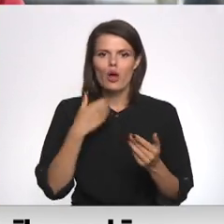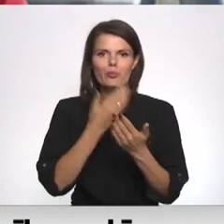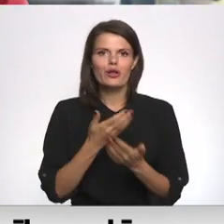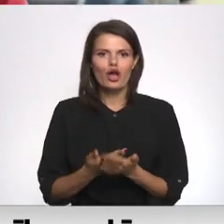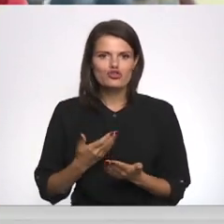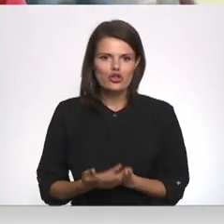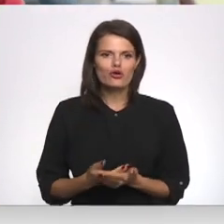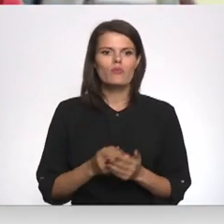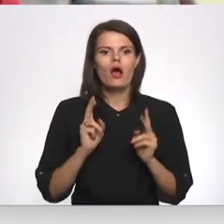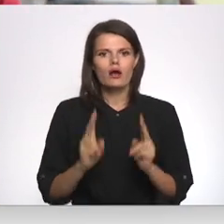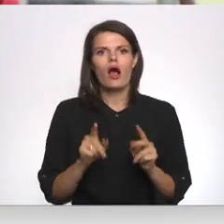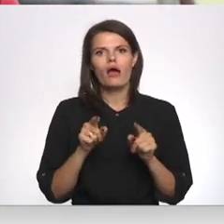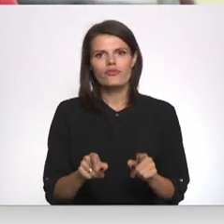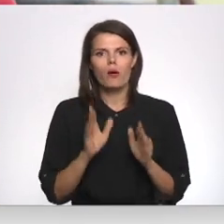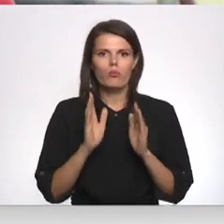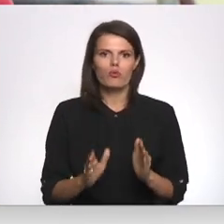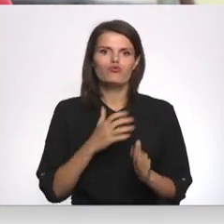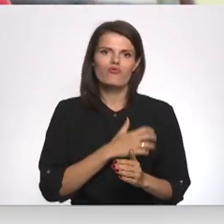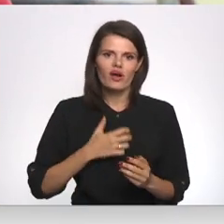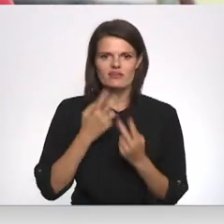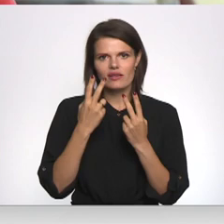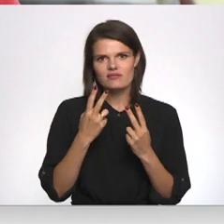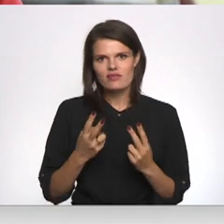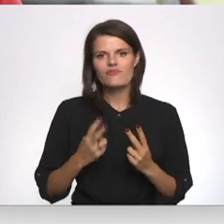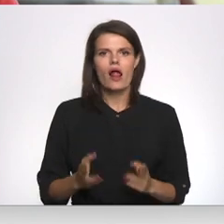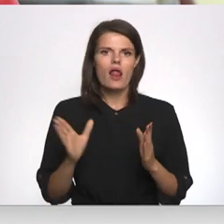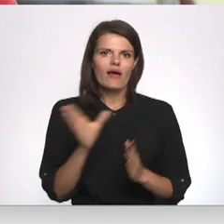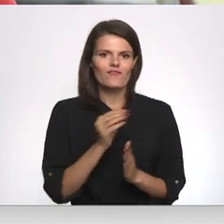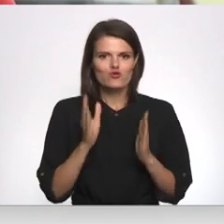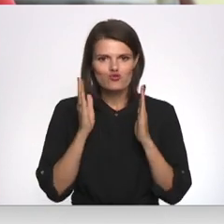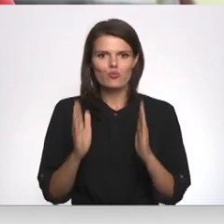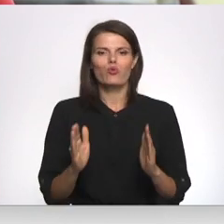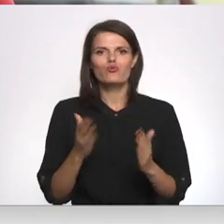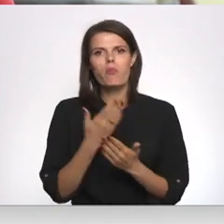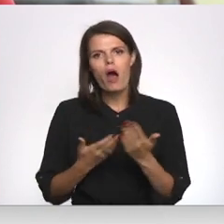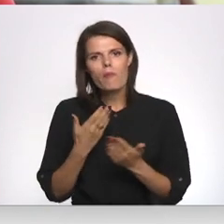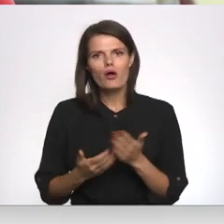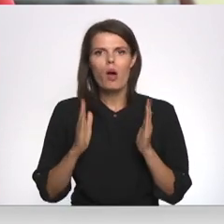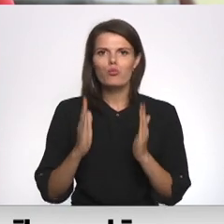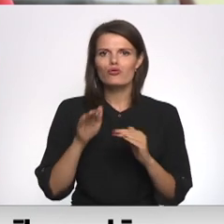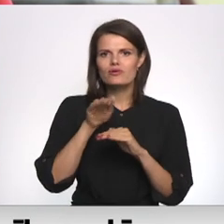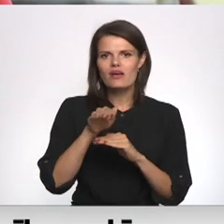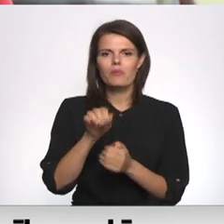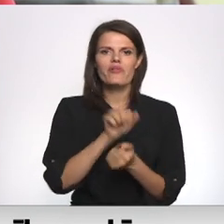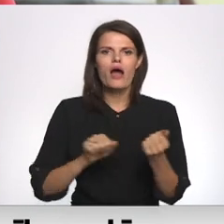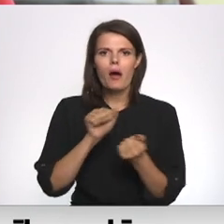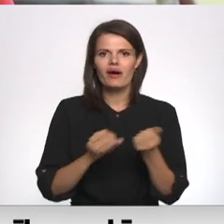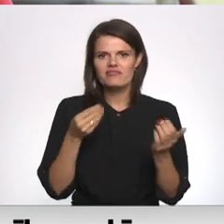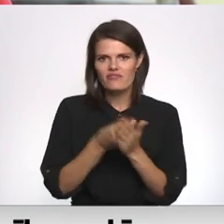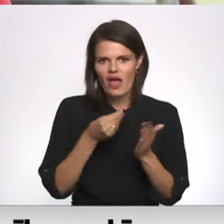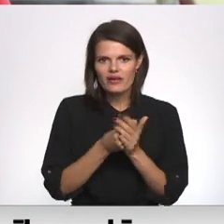būtu vajadzīgs izskatīties, lai viss būtu pamatoti, lai tiktu saglabātas dabas vērtības.